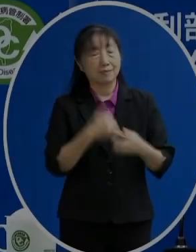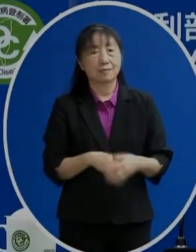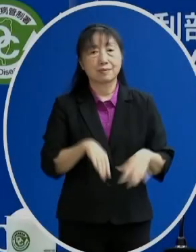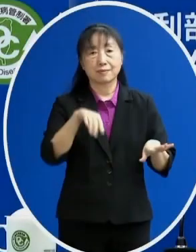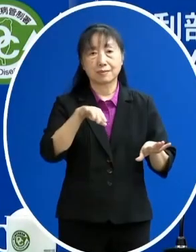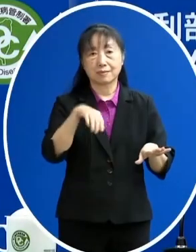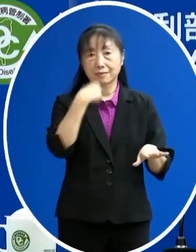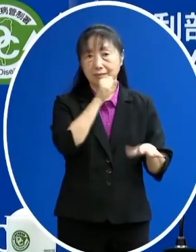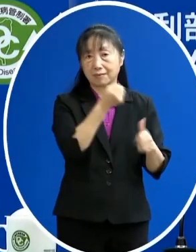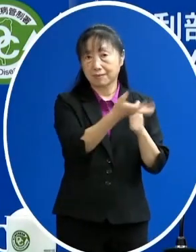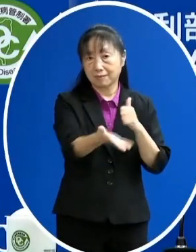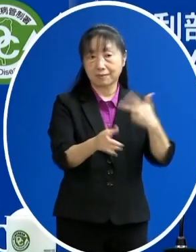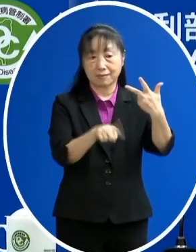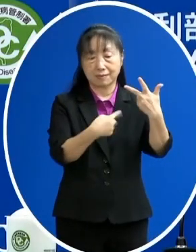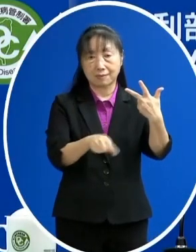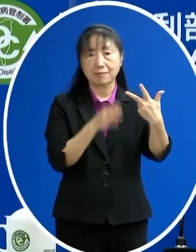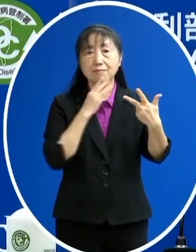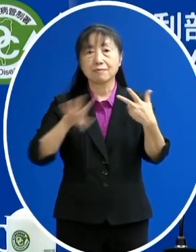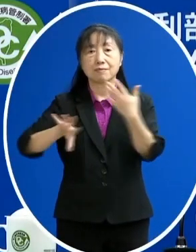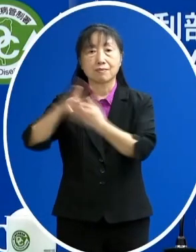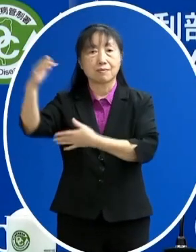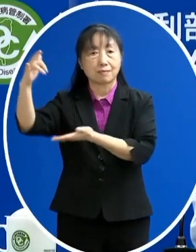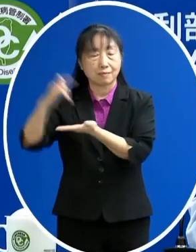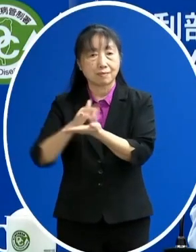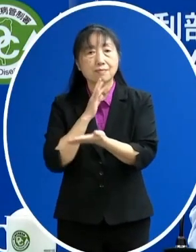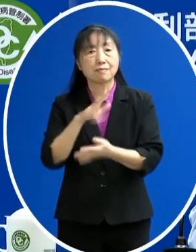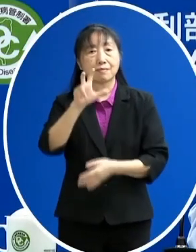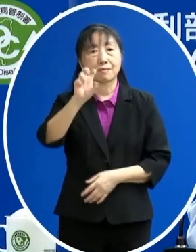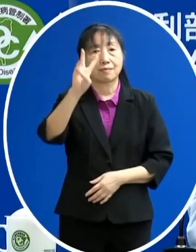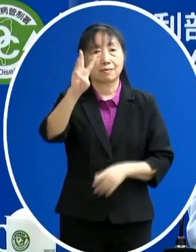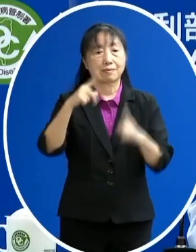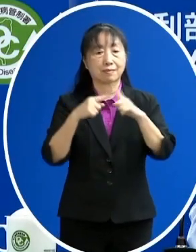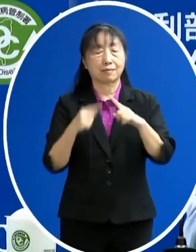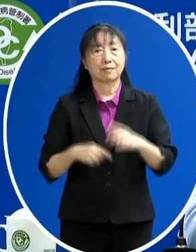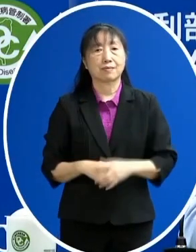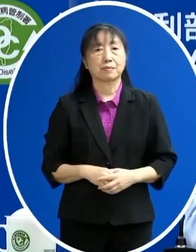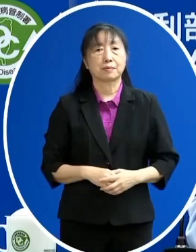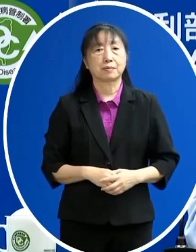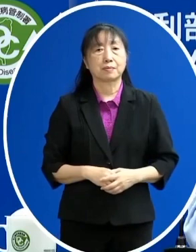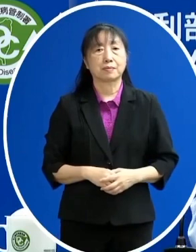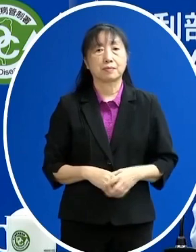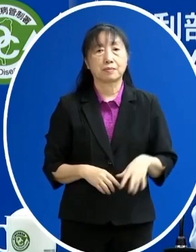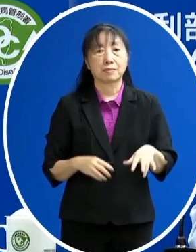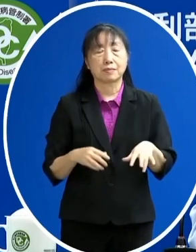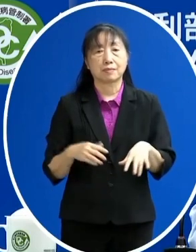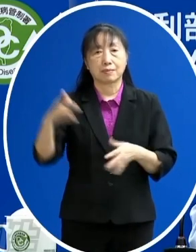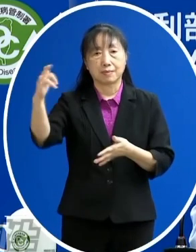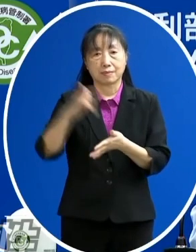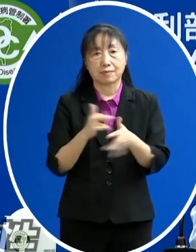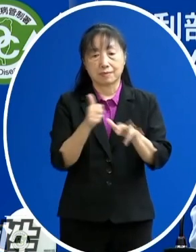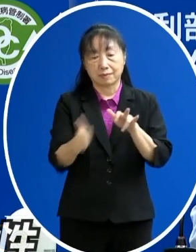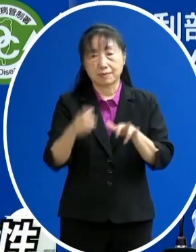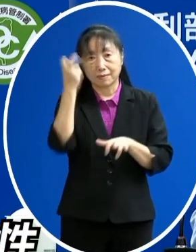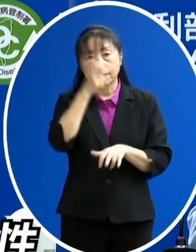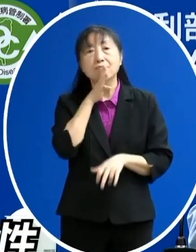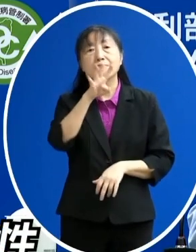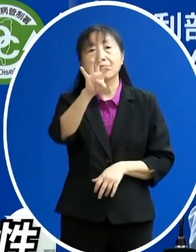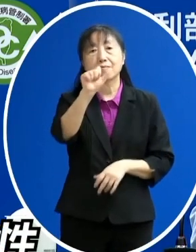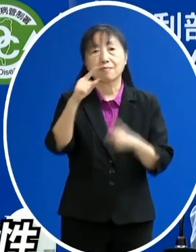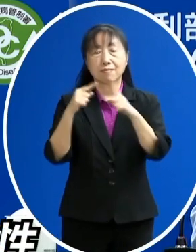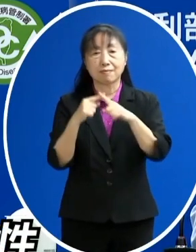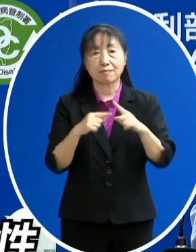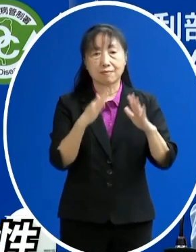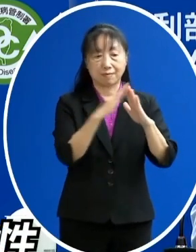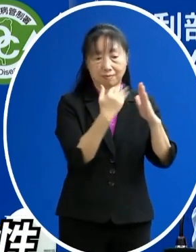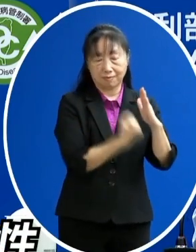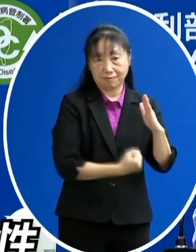本土的病例有7例境外移入有73例那含落地採檢的45例居家檢